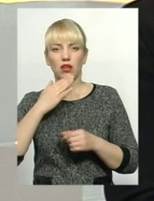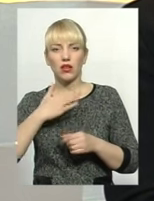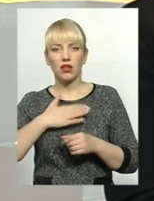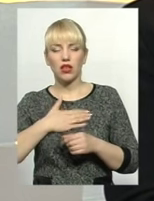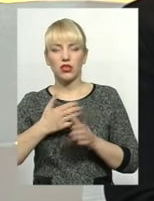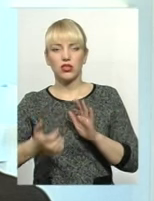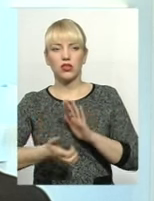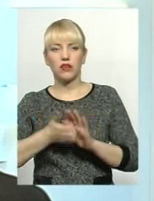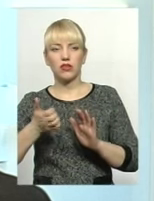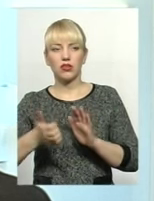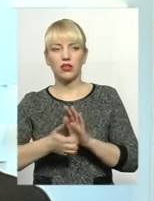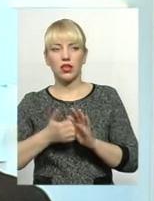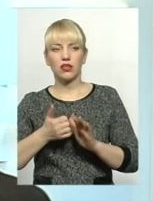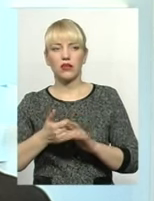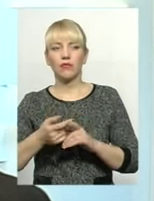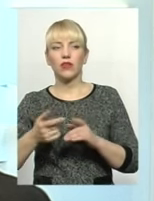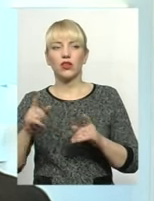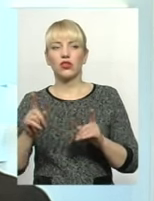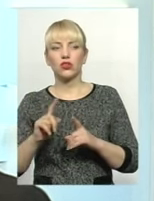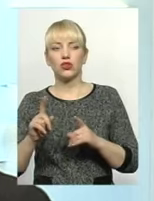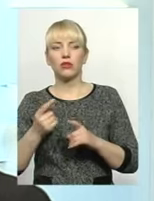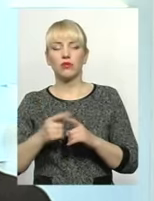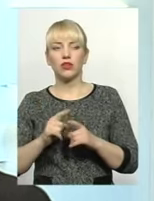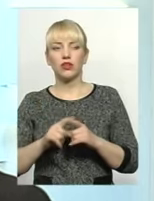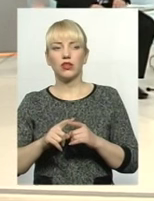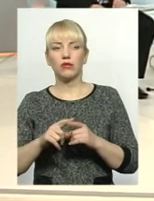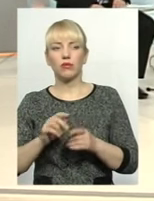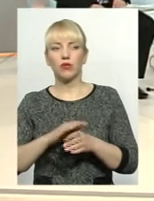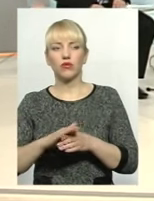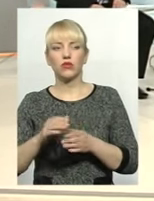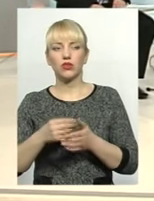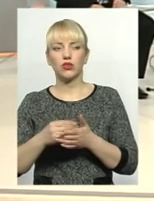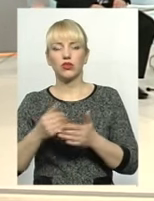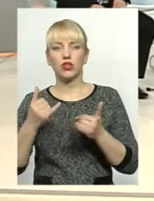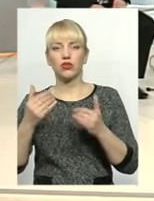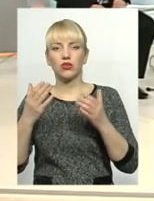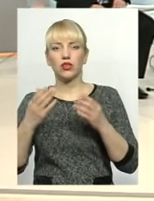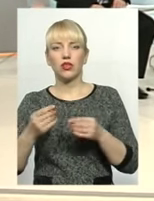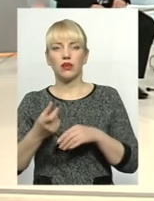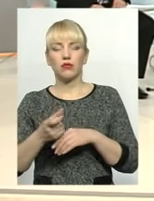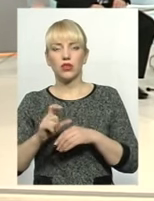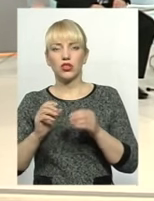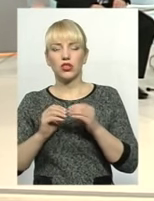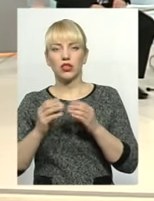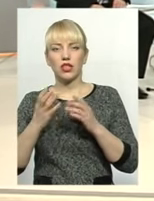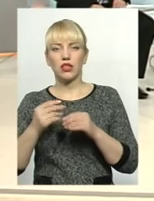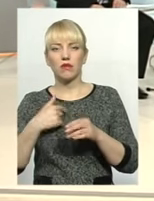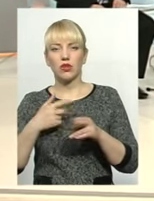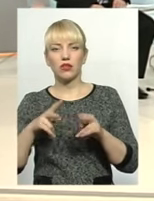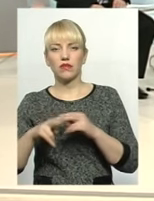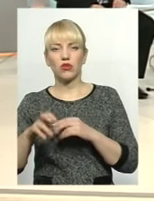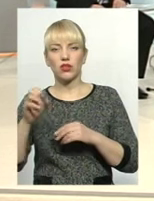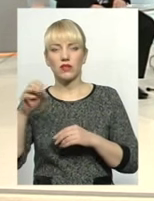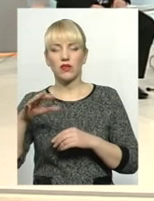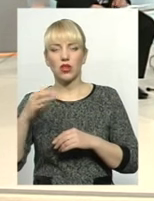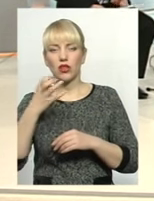закладу недостатньо, щоб він міг функціонувати повноцінно. На сьогоднішній день ми вже більше 10 днів, як відключені від світла. Тепло